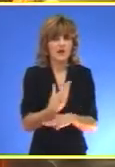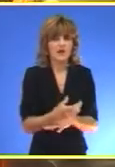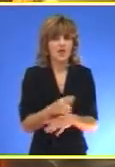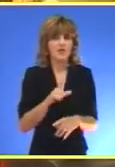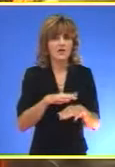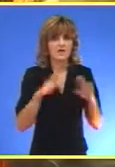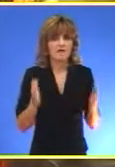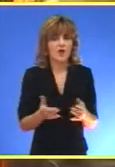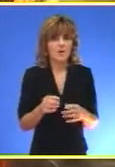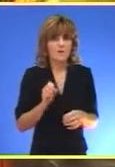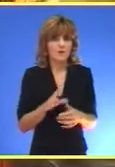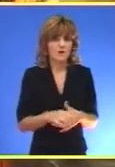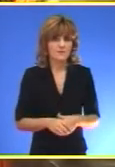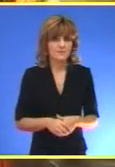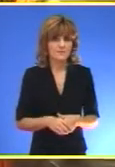Infobloka